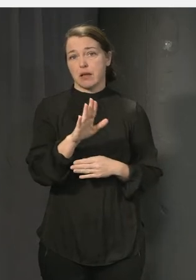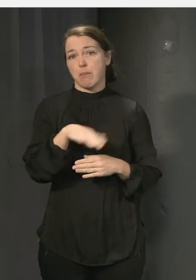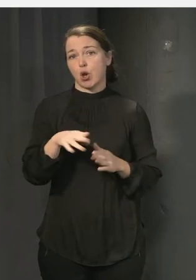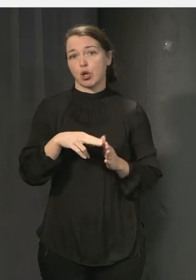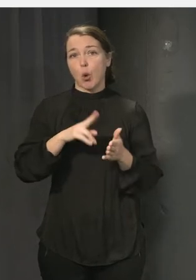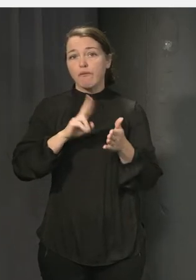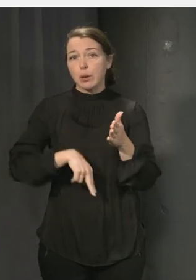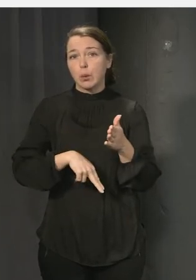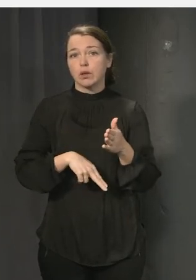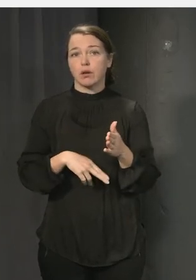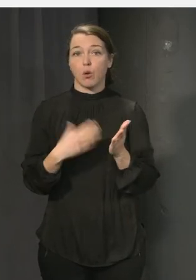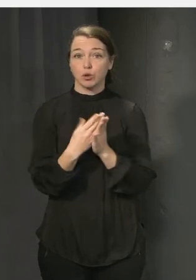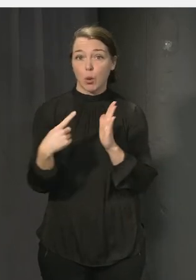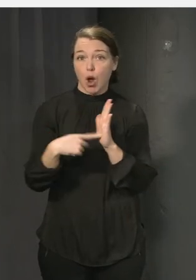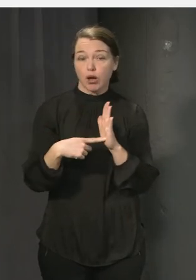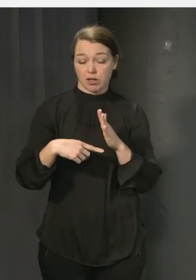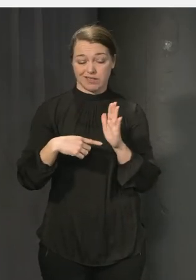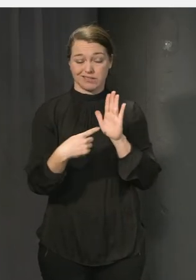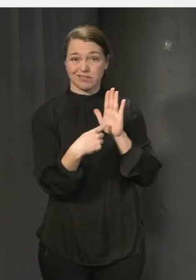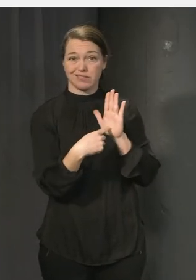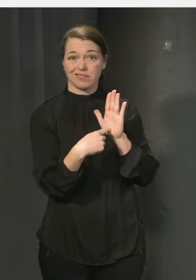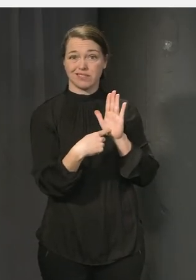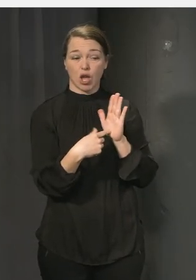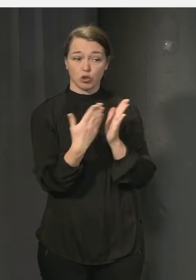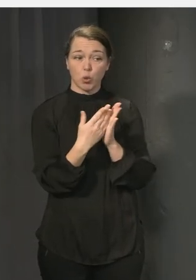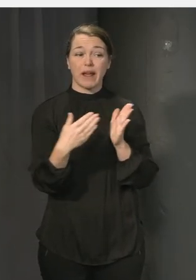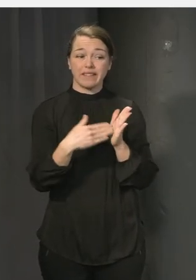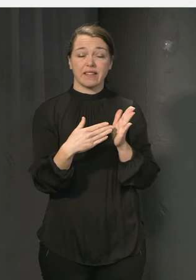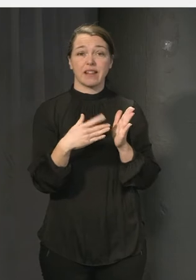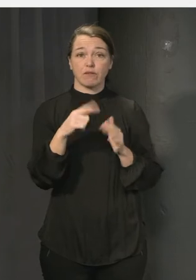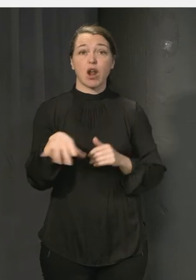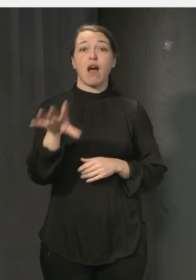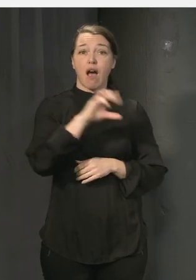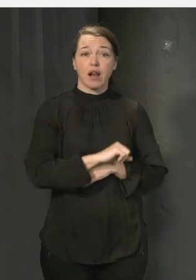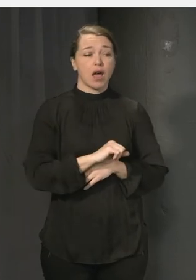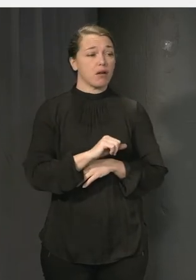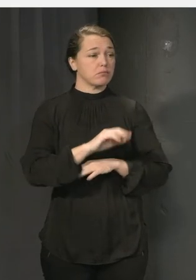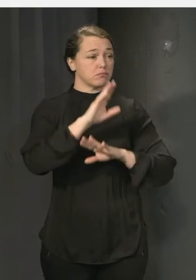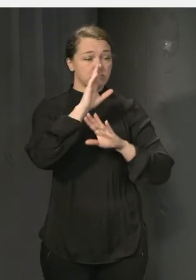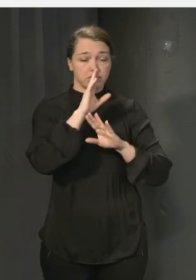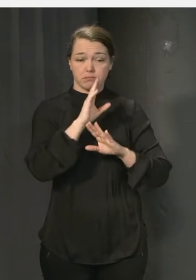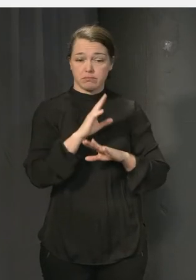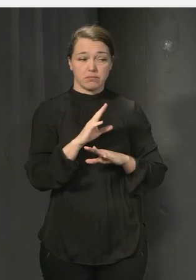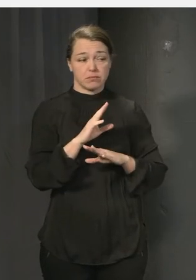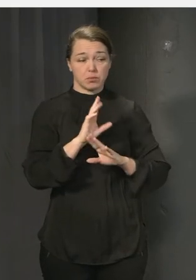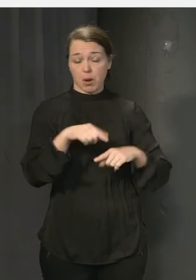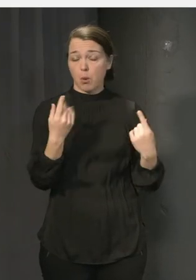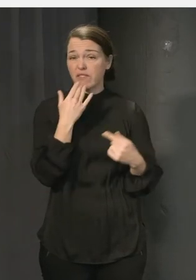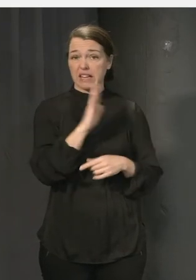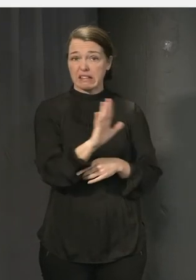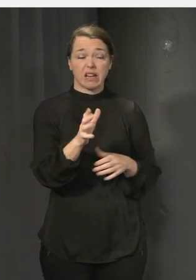hela, skollagen bygger på en skola som ska vara till för alla, oavsett vilka anpassningar du behöver egentligen, oavsett om du